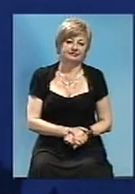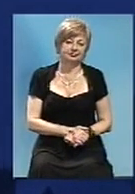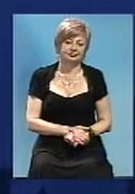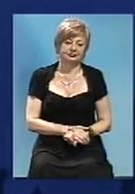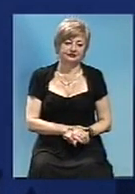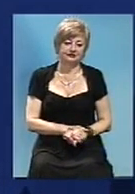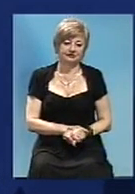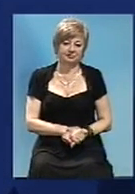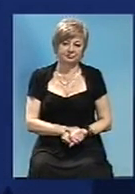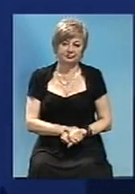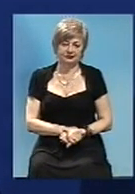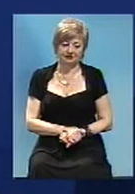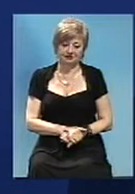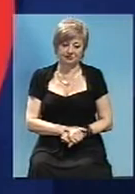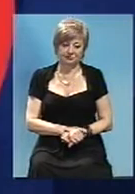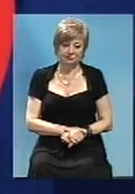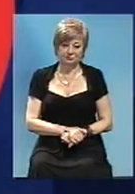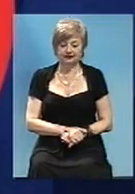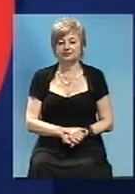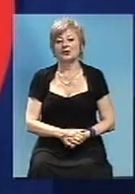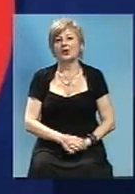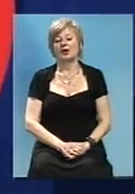18-19-й годах.